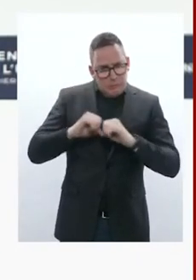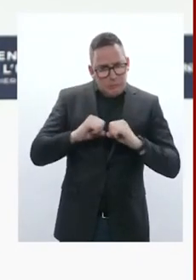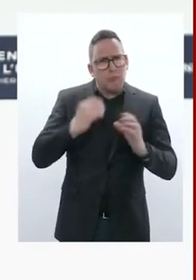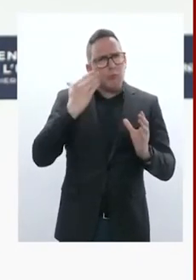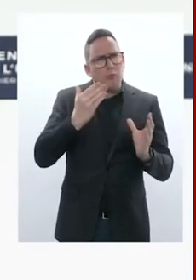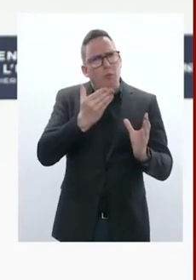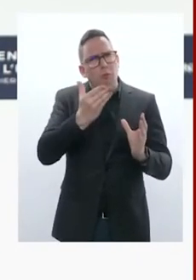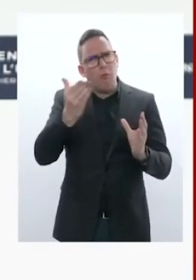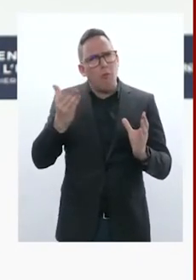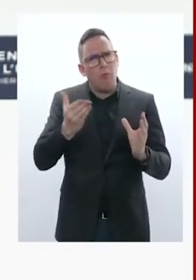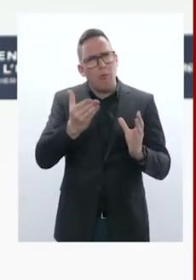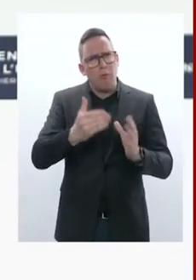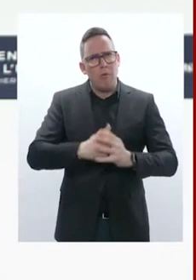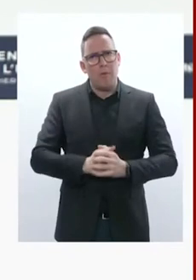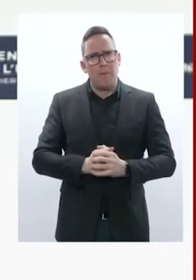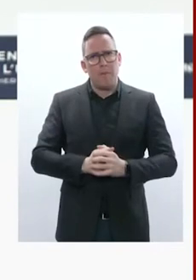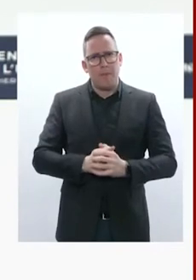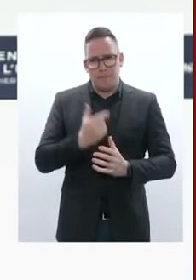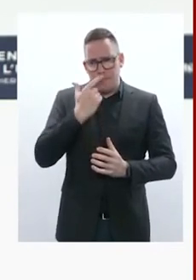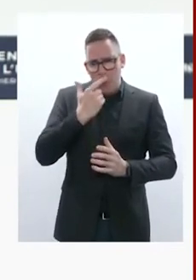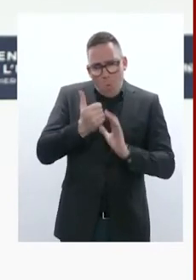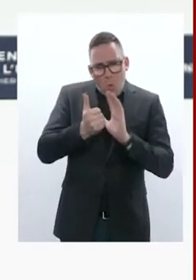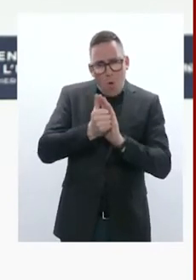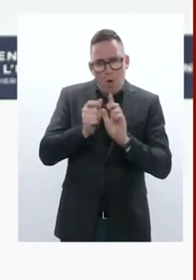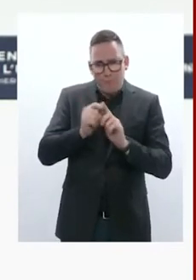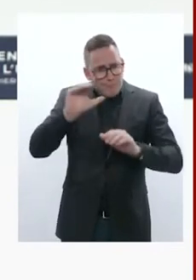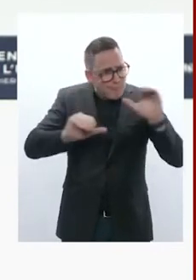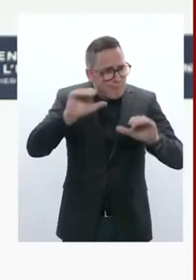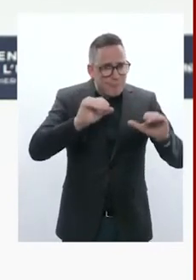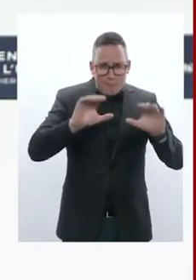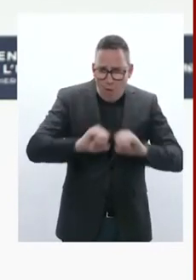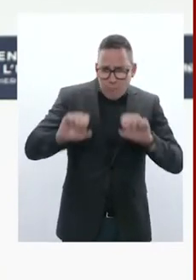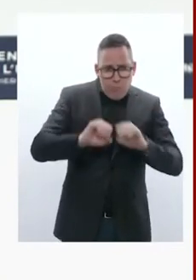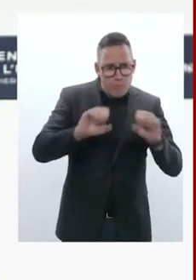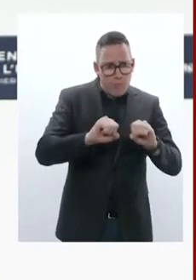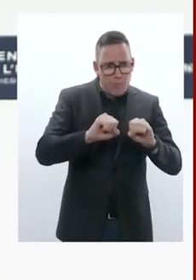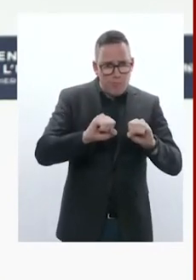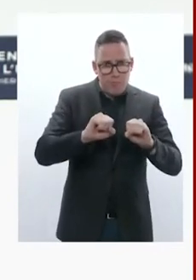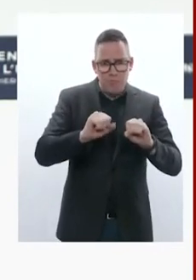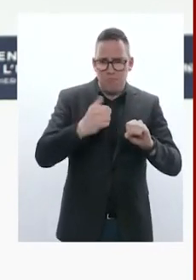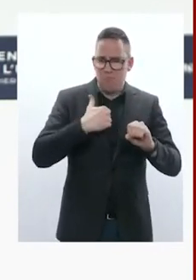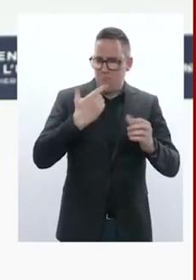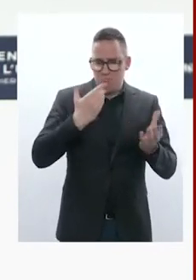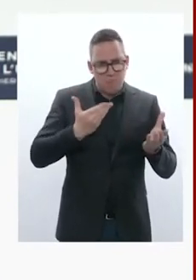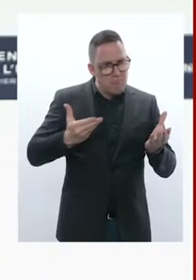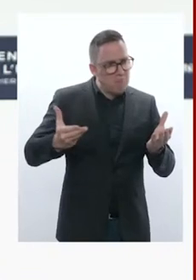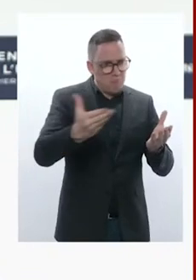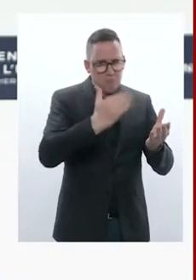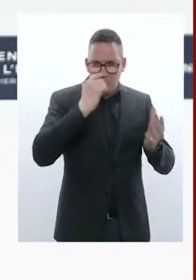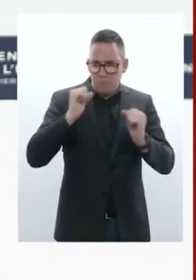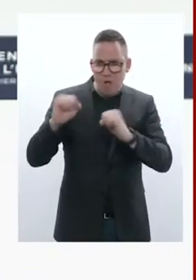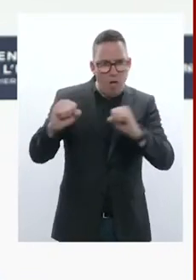ce rôle d'impulsion, mais nous nous sommes tous engagés autour de la table à aller au bout des stocks qui sont encore disponibles, à